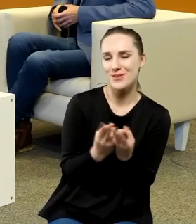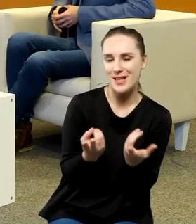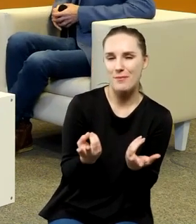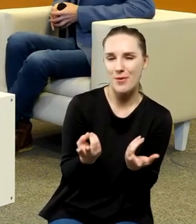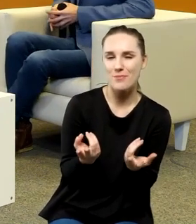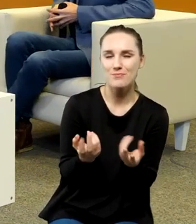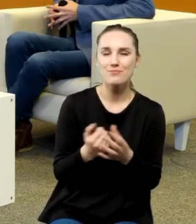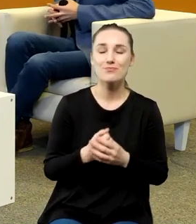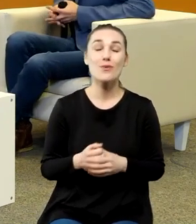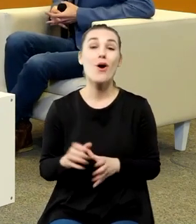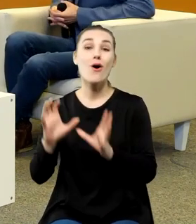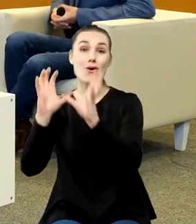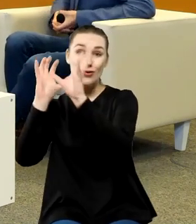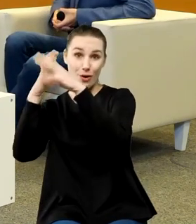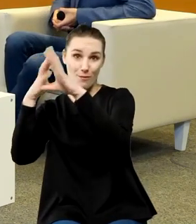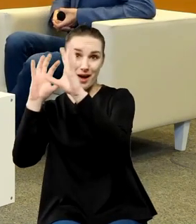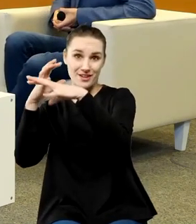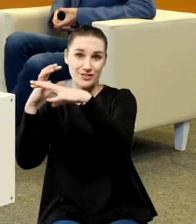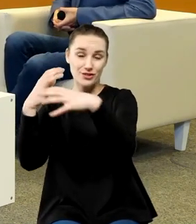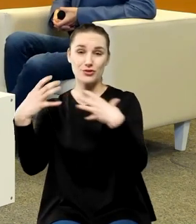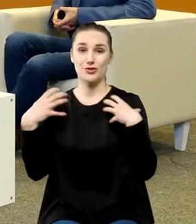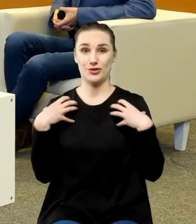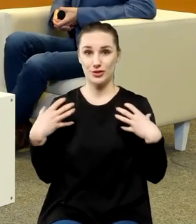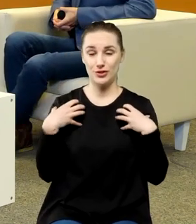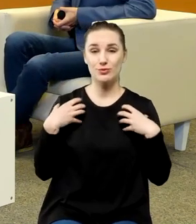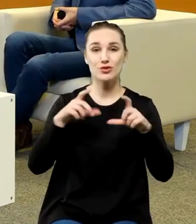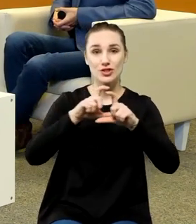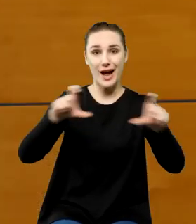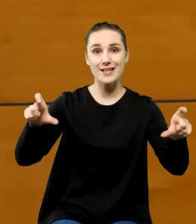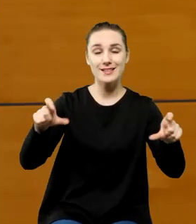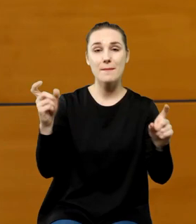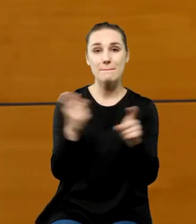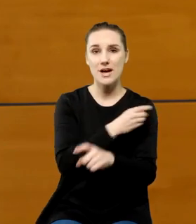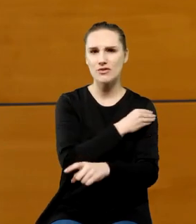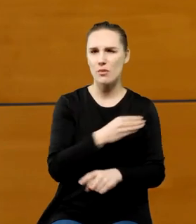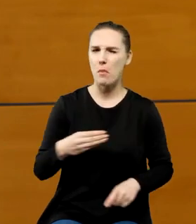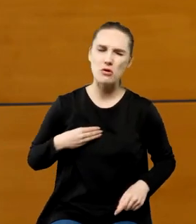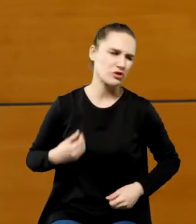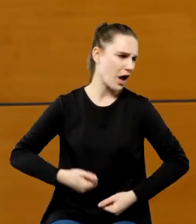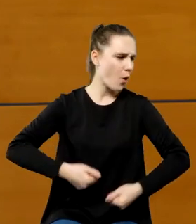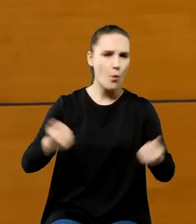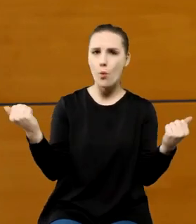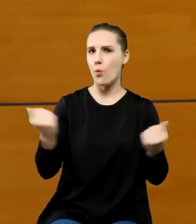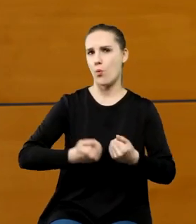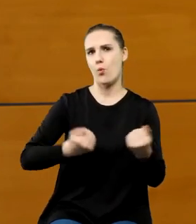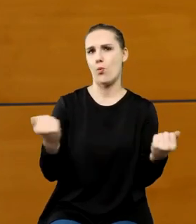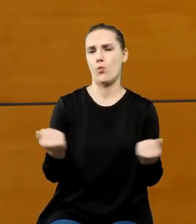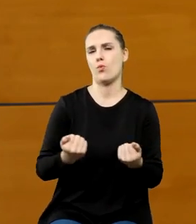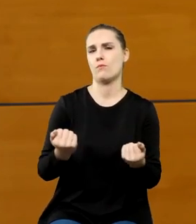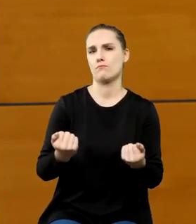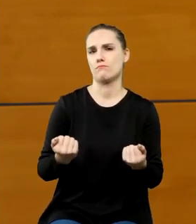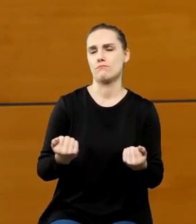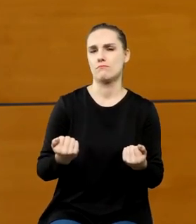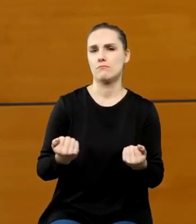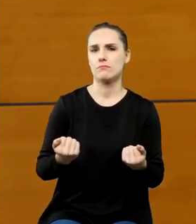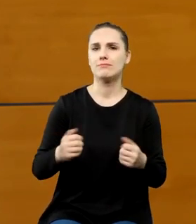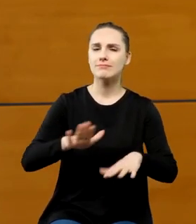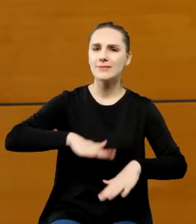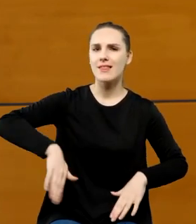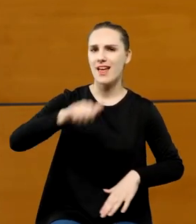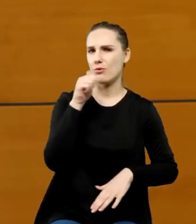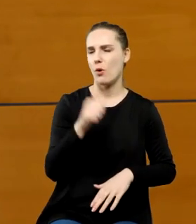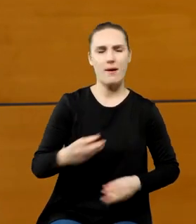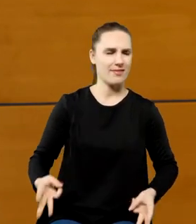można powiedzieć wtedy kiedy polskie państwo było najpotężniejszym państwem jednym z najważniejszych państw w Europie